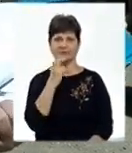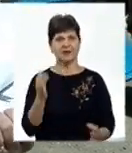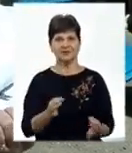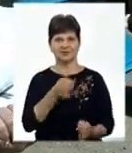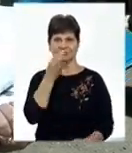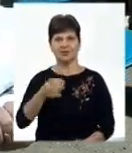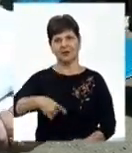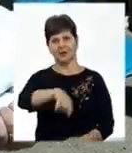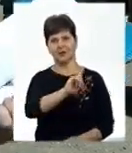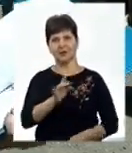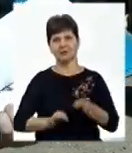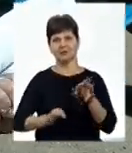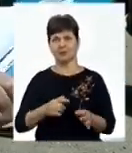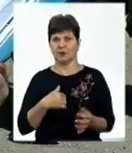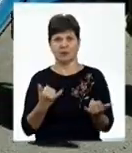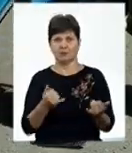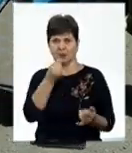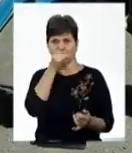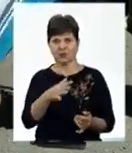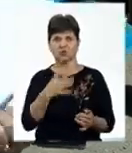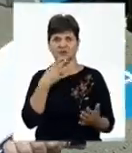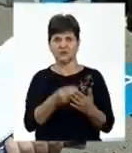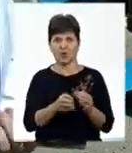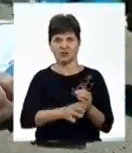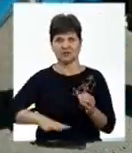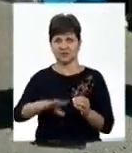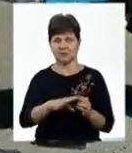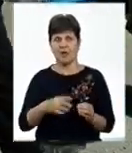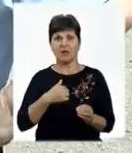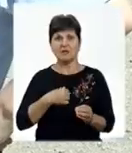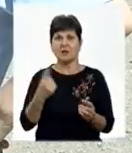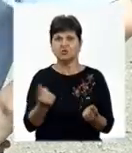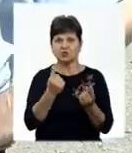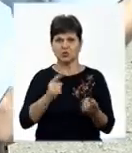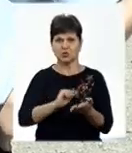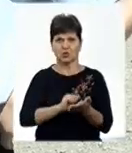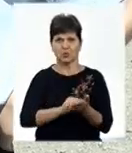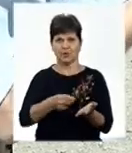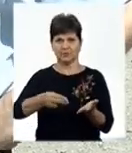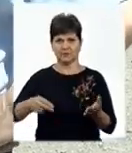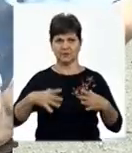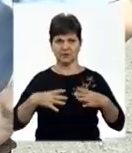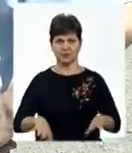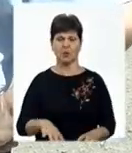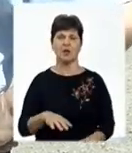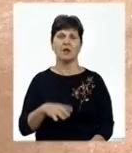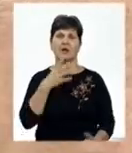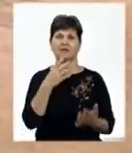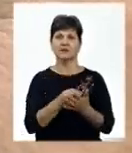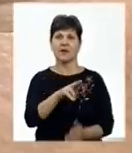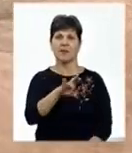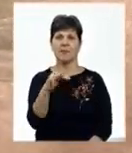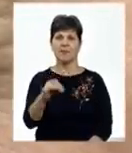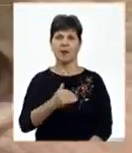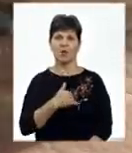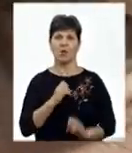говорить, їдь в суд. І я тепер не маю доступу до своєї землі, я не підписала жодного документа. Власник паю Станіслав Мислівський хоче віддати свою